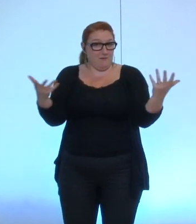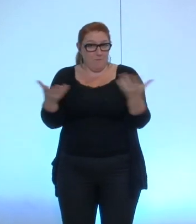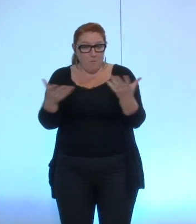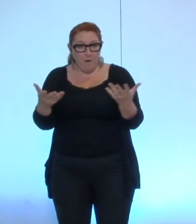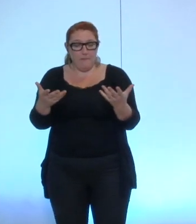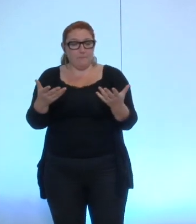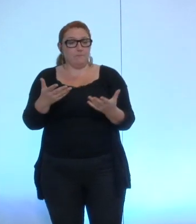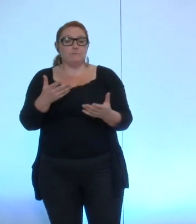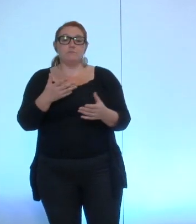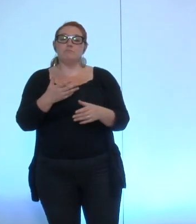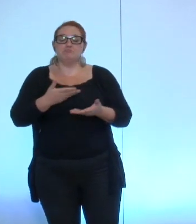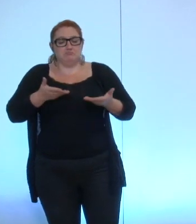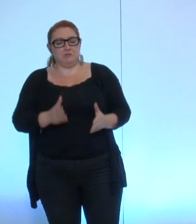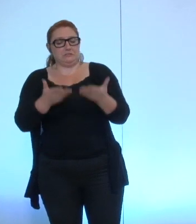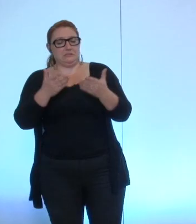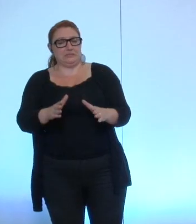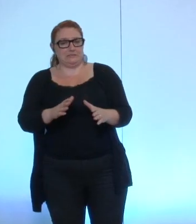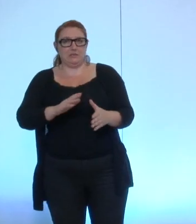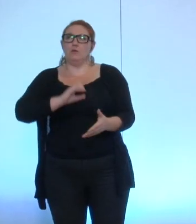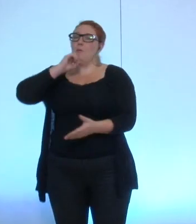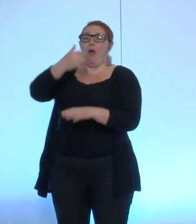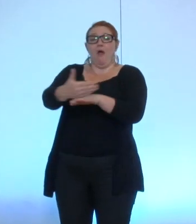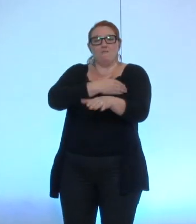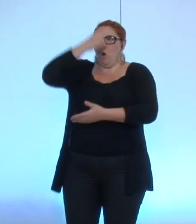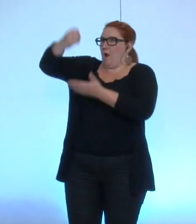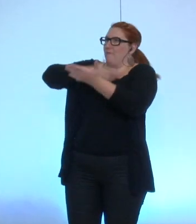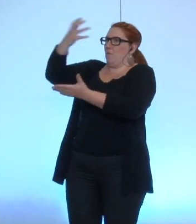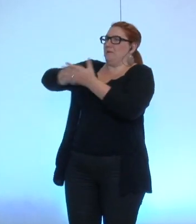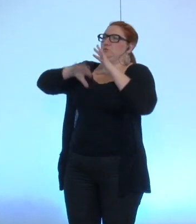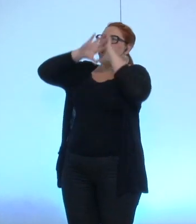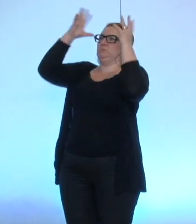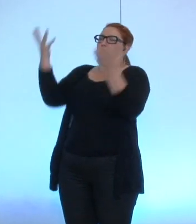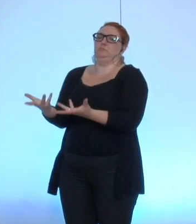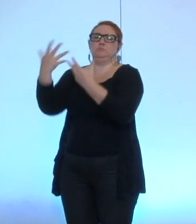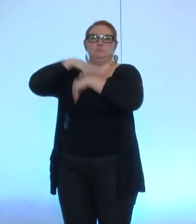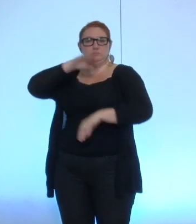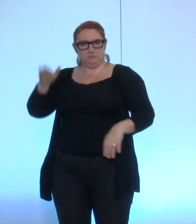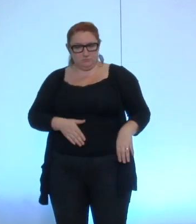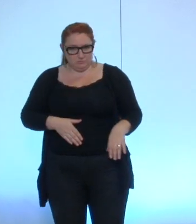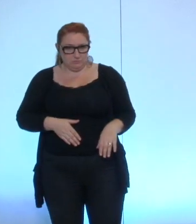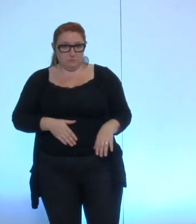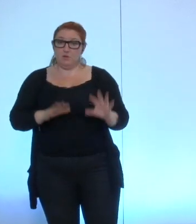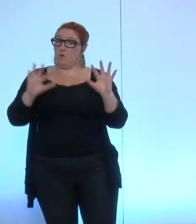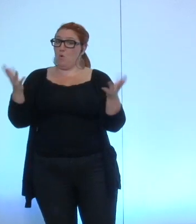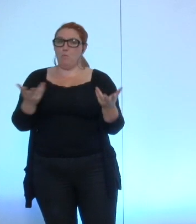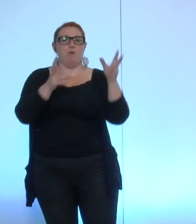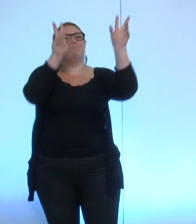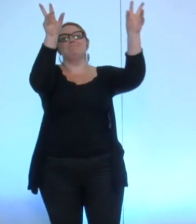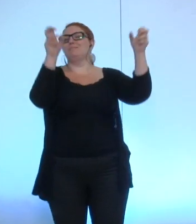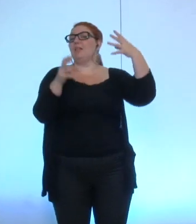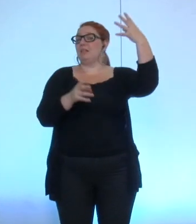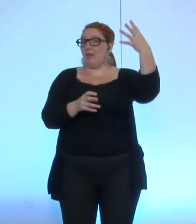pour participer aux choix que la collectivité conduit, au travers, dans le titre 4 par exemple,